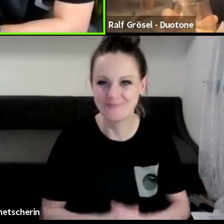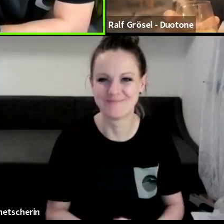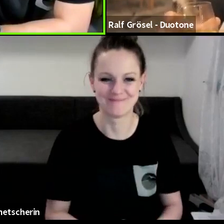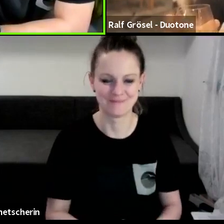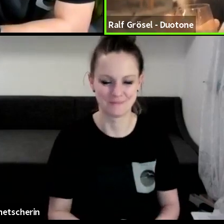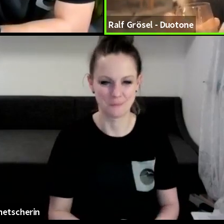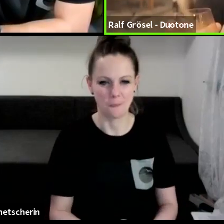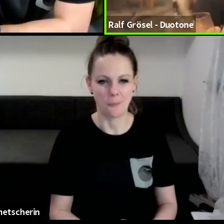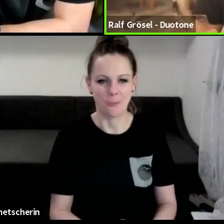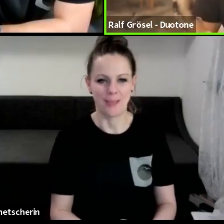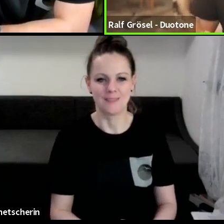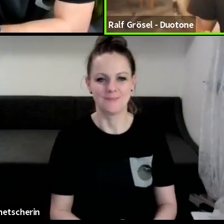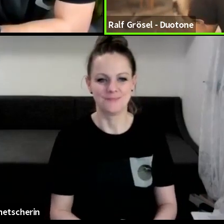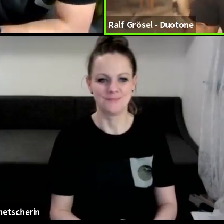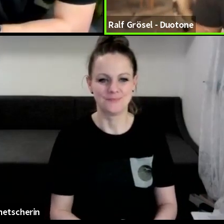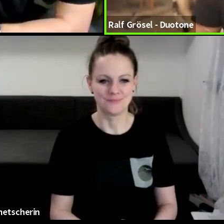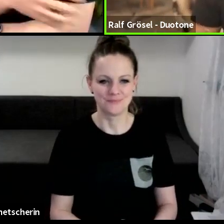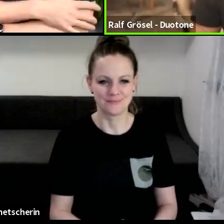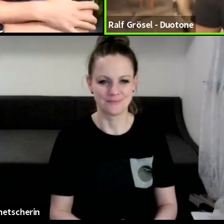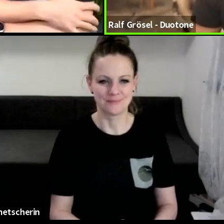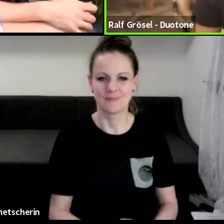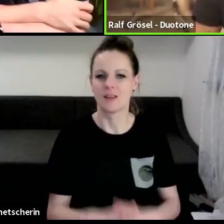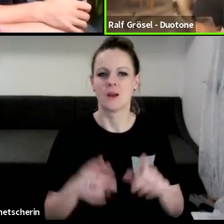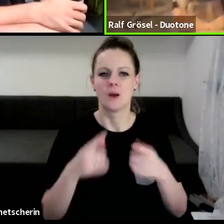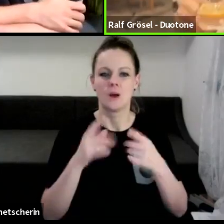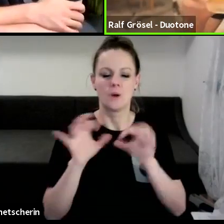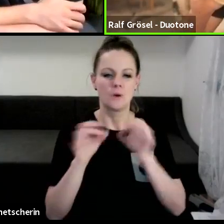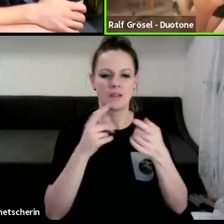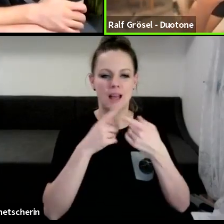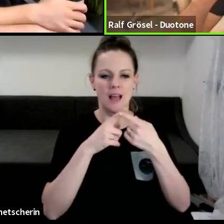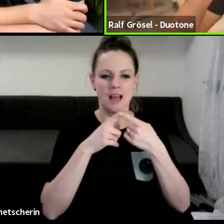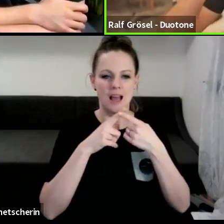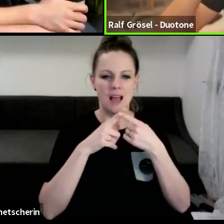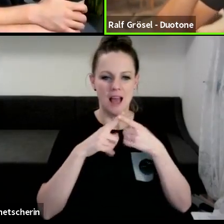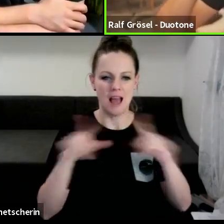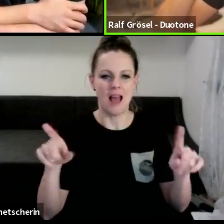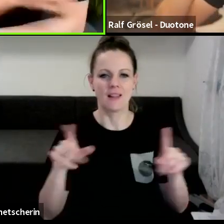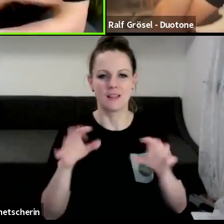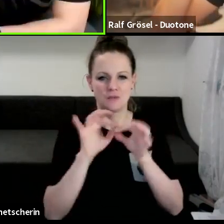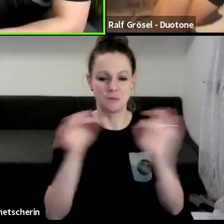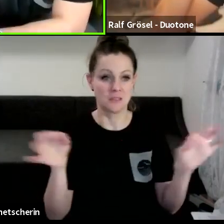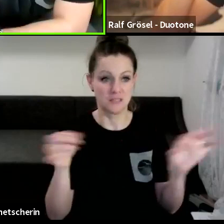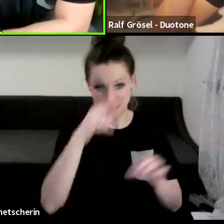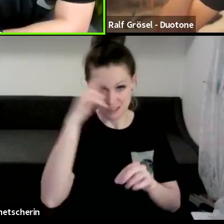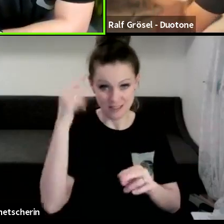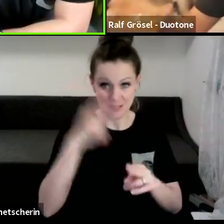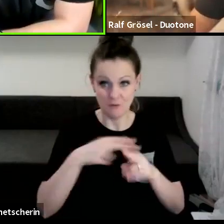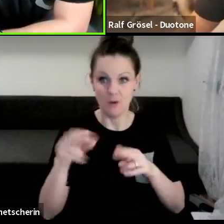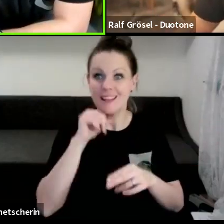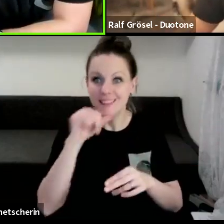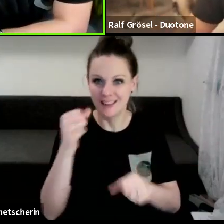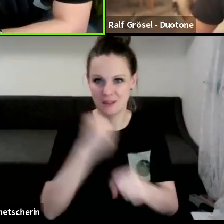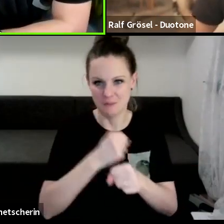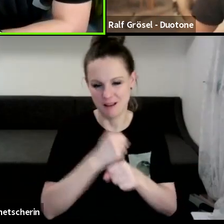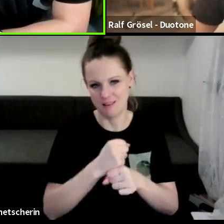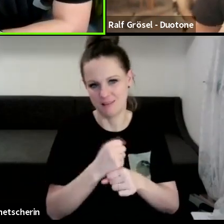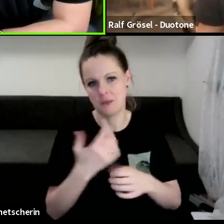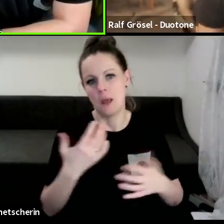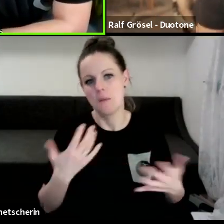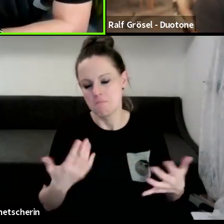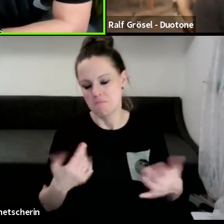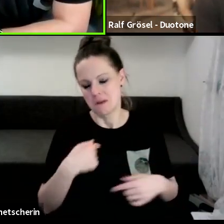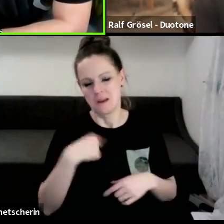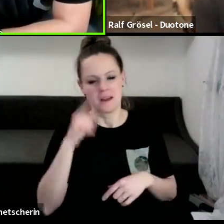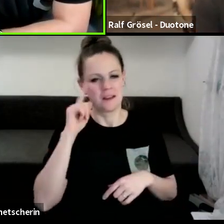Ja, ich würde mal sagen, man kann die Frage andersrum formulieren, macht es Sinn, keinen zu bringen? Ich, ja, also ich glaube, es wird absehbar.